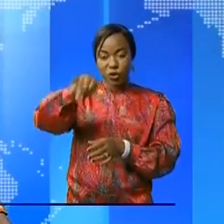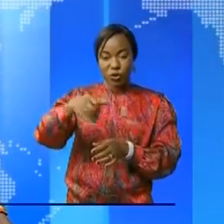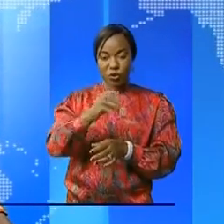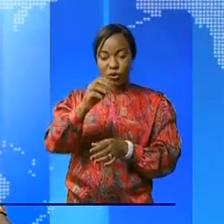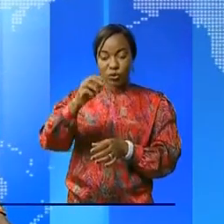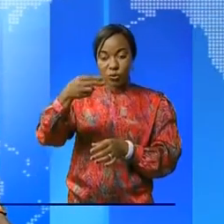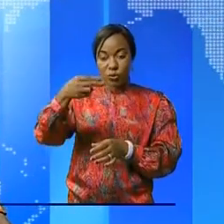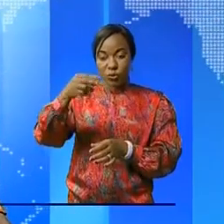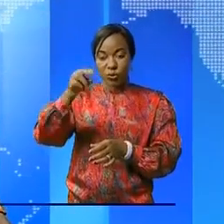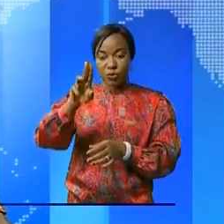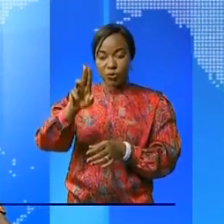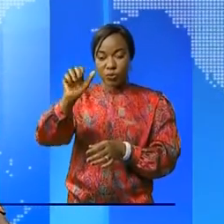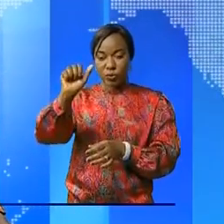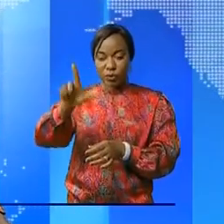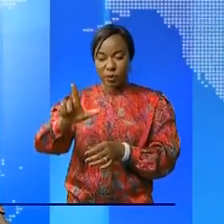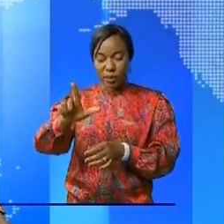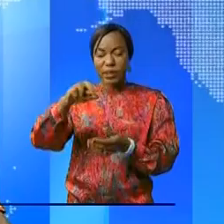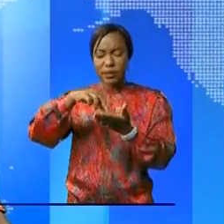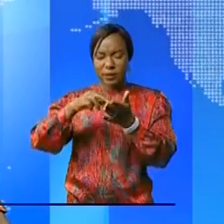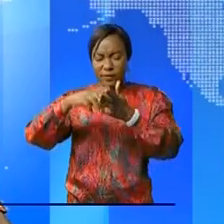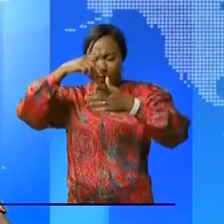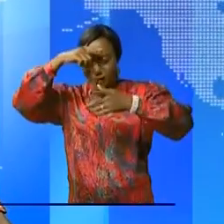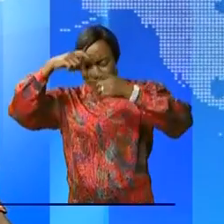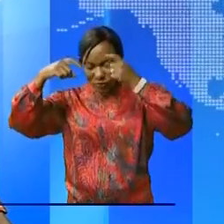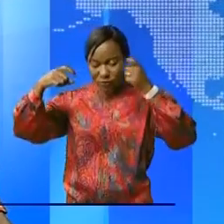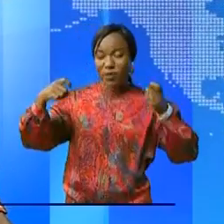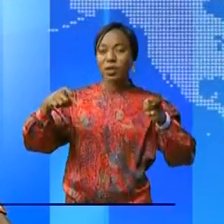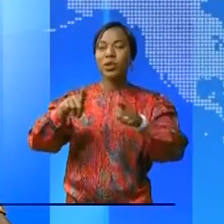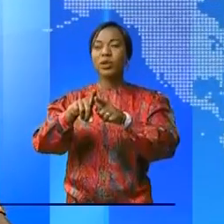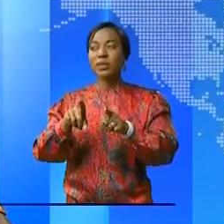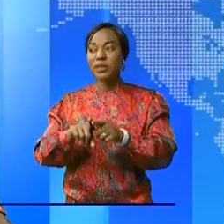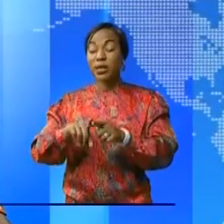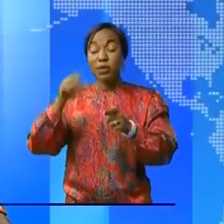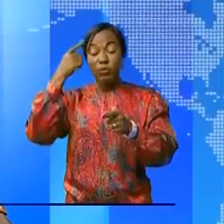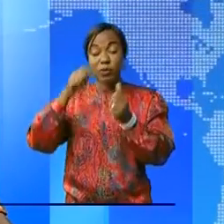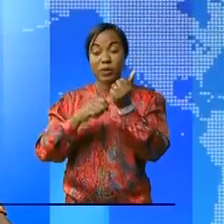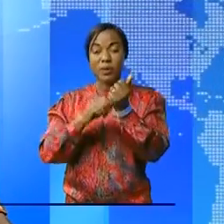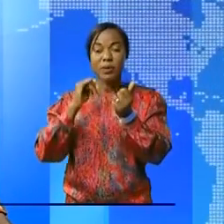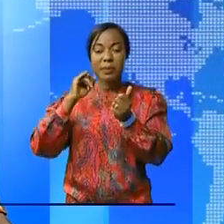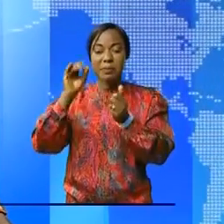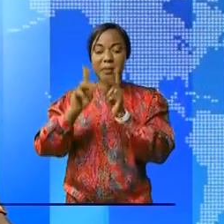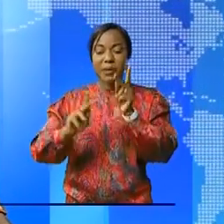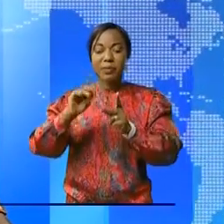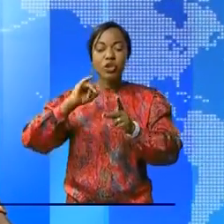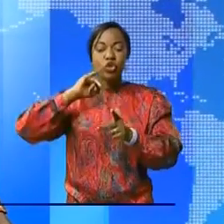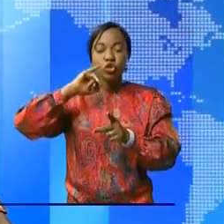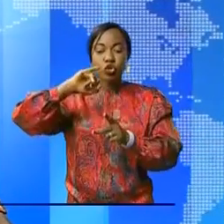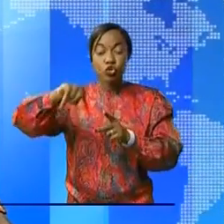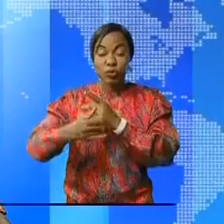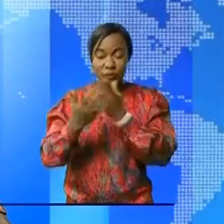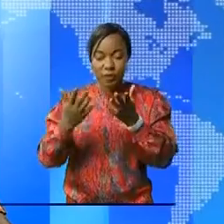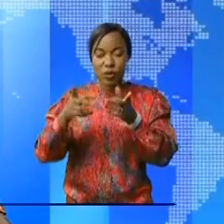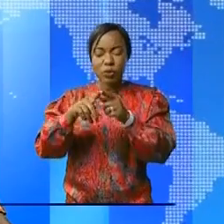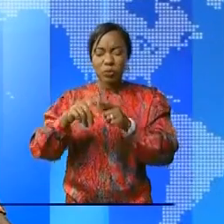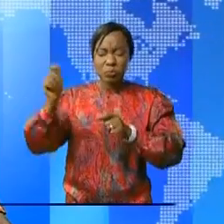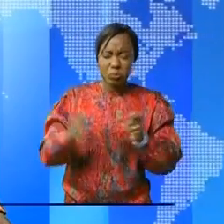retracent les souffrances, atrocités et identités juives face à cette tragédie humaine causée par les